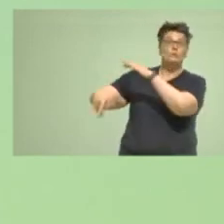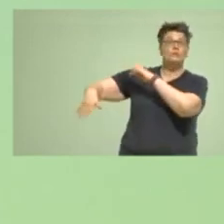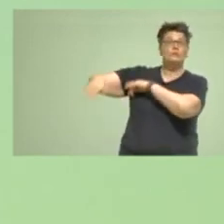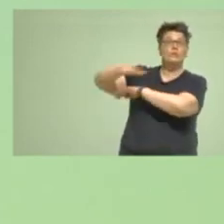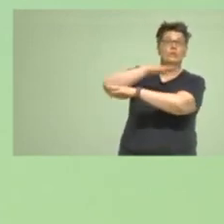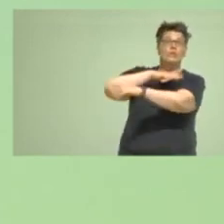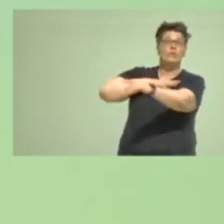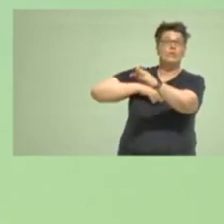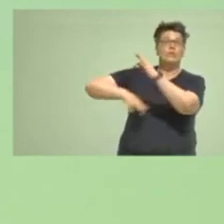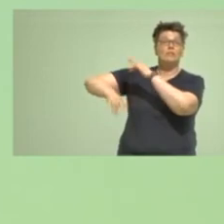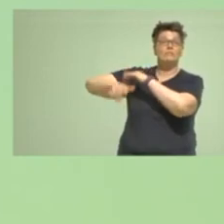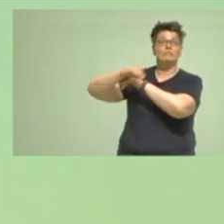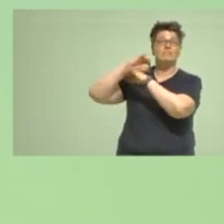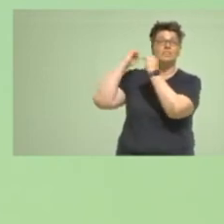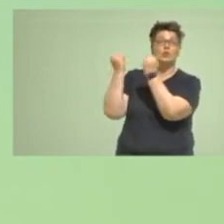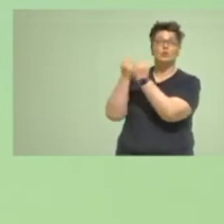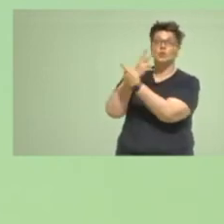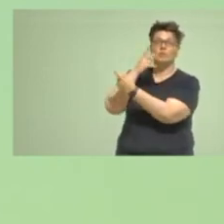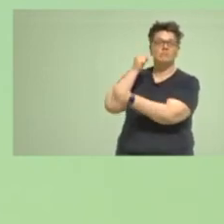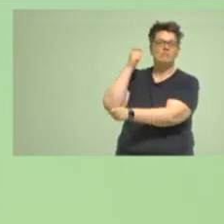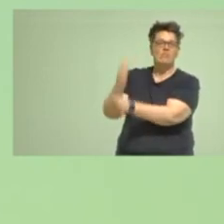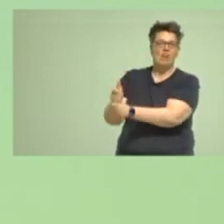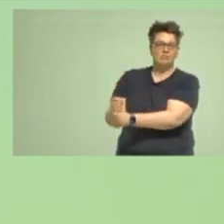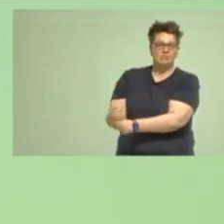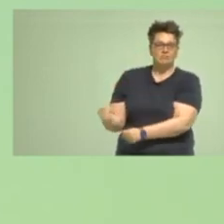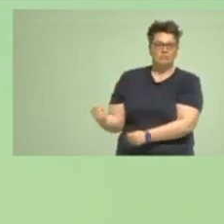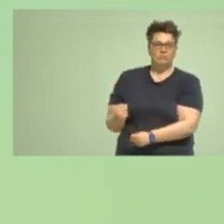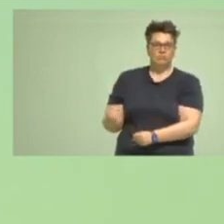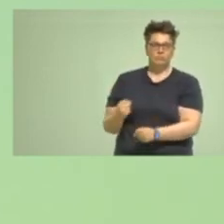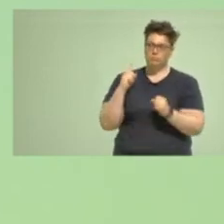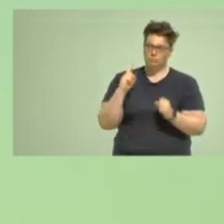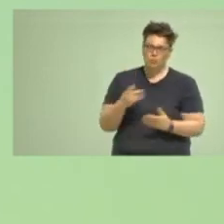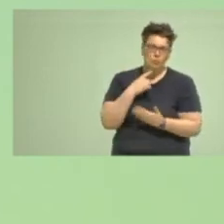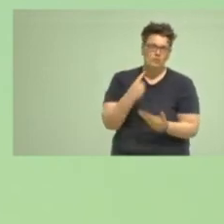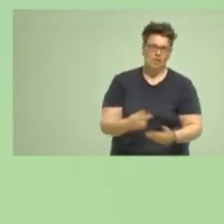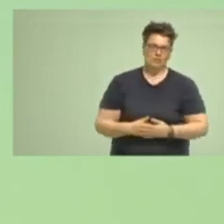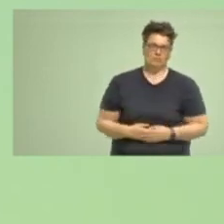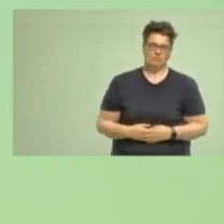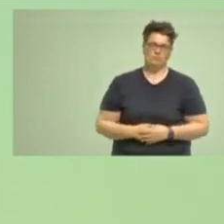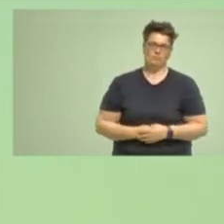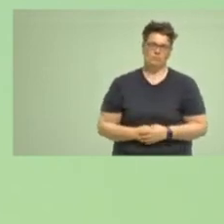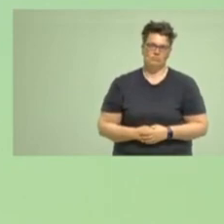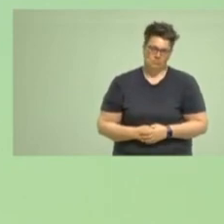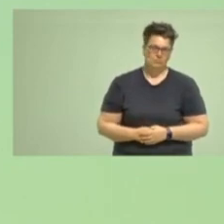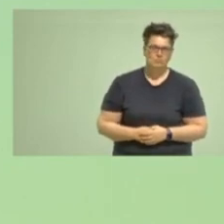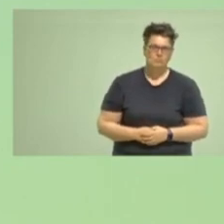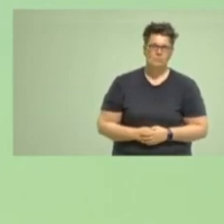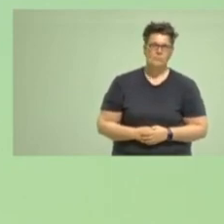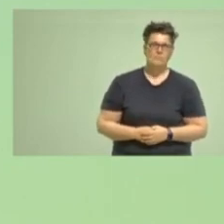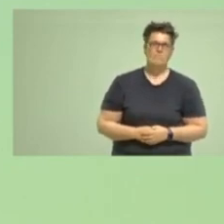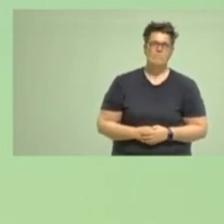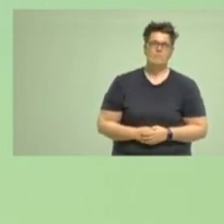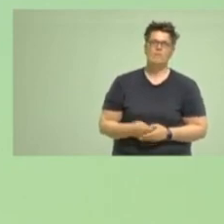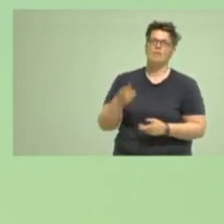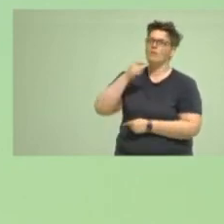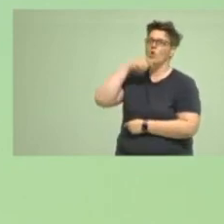die knallhart ist, um das so zu sagen, wie es ist. Wir werden durch den